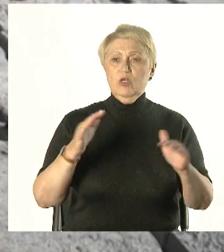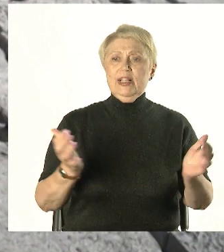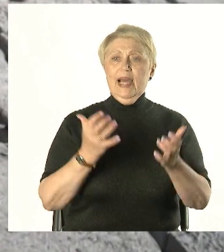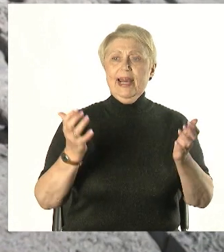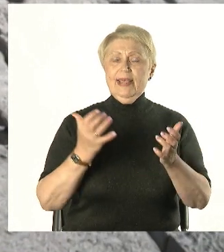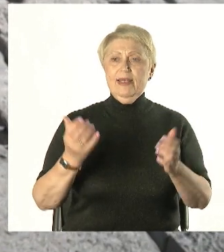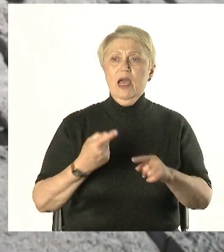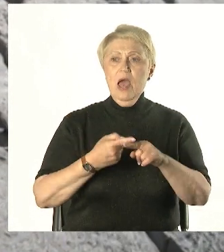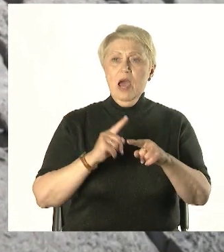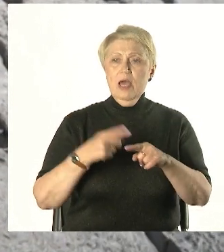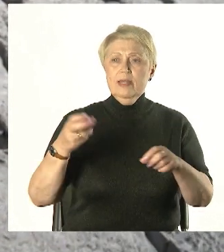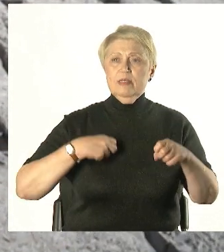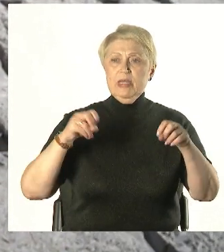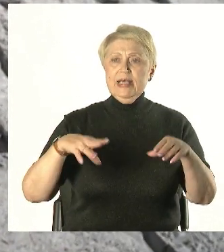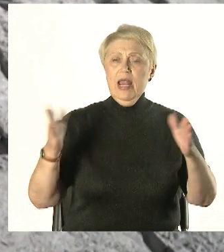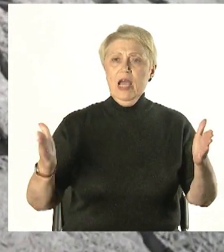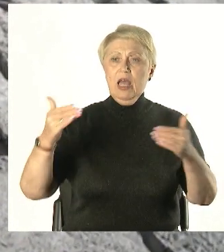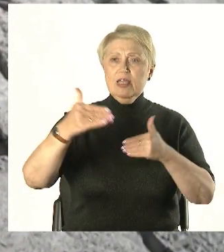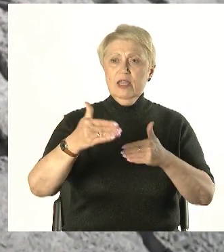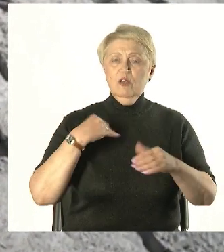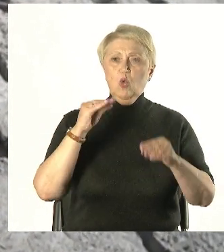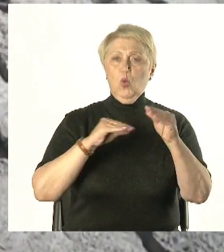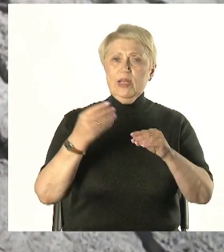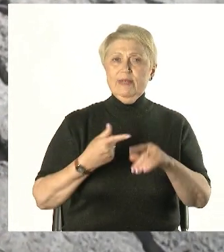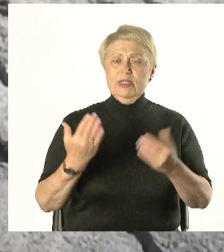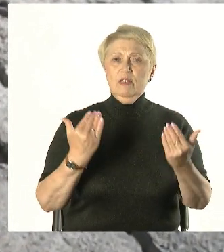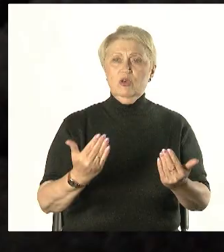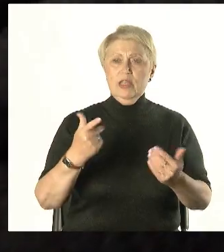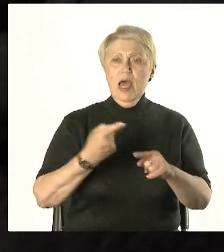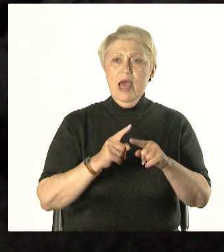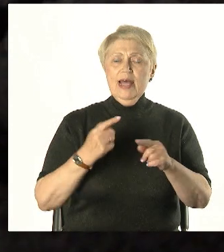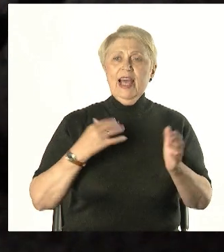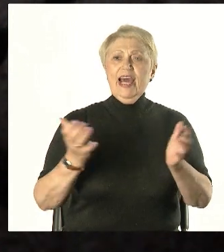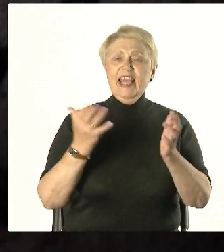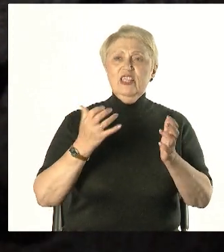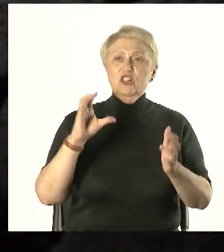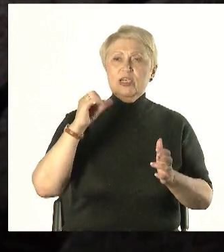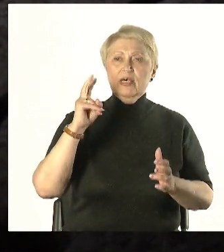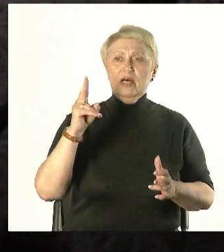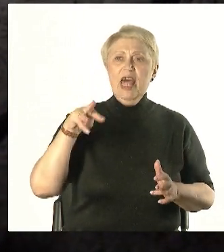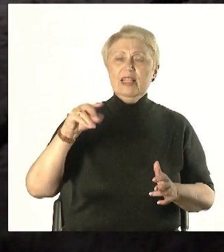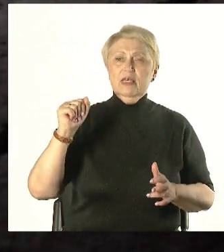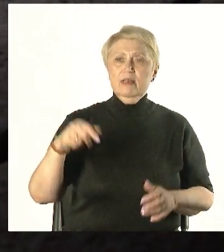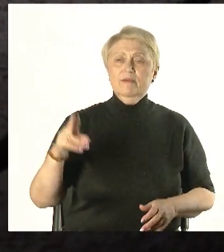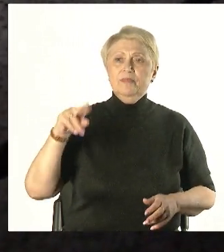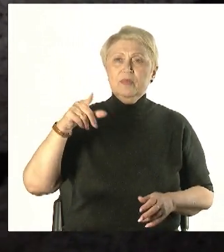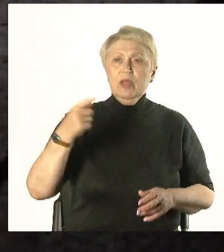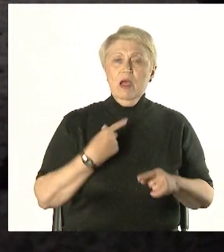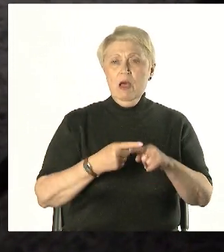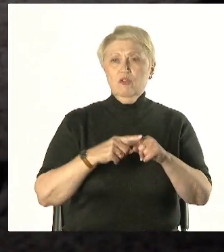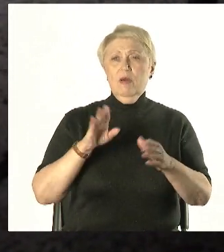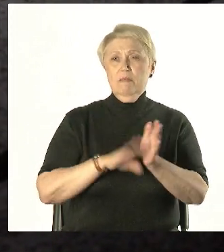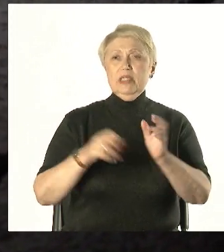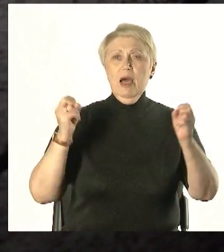сертифицированные контейнеры укладываются здесь. Это хранилище. И оно абсолютно безопасно. От самих источников